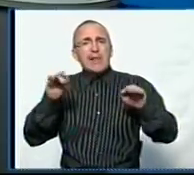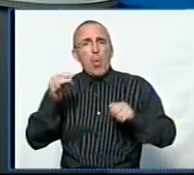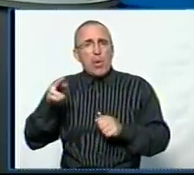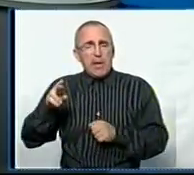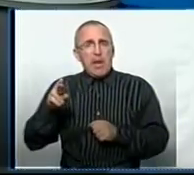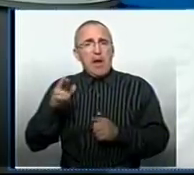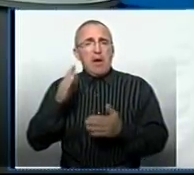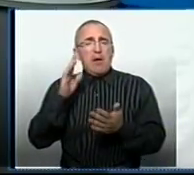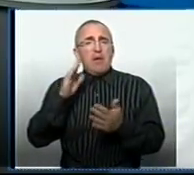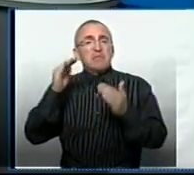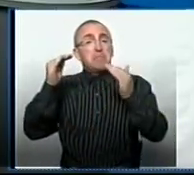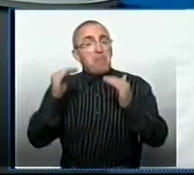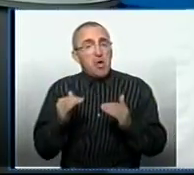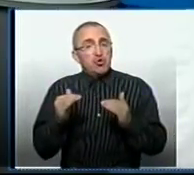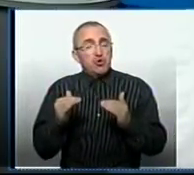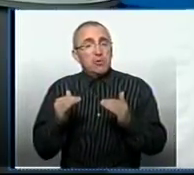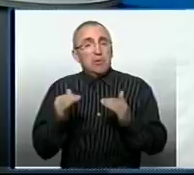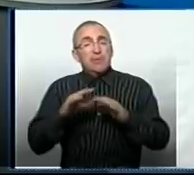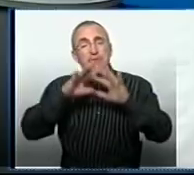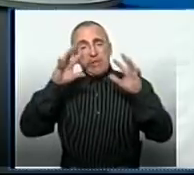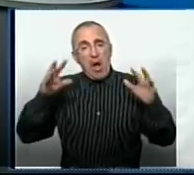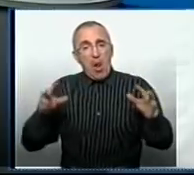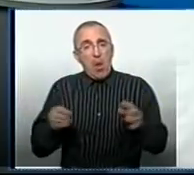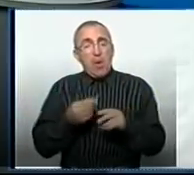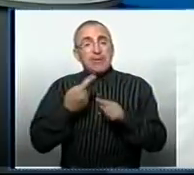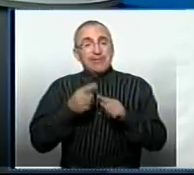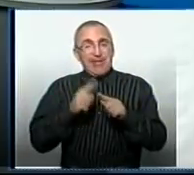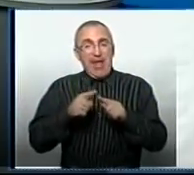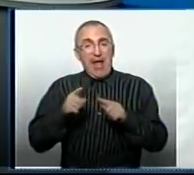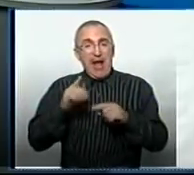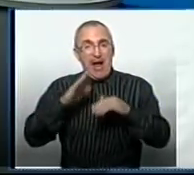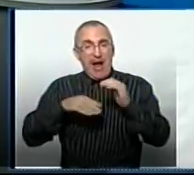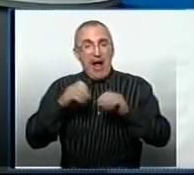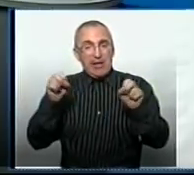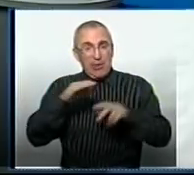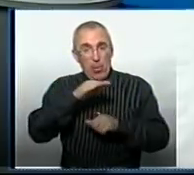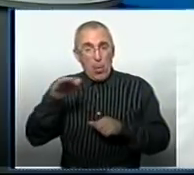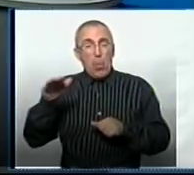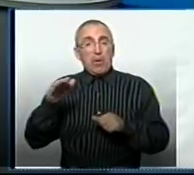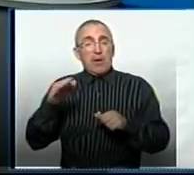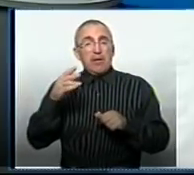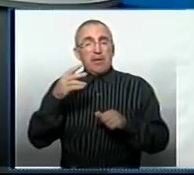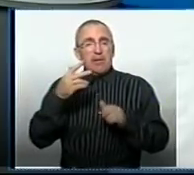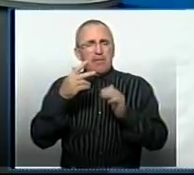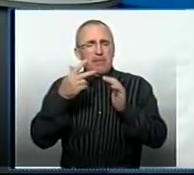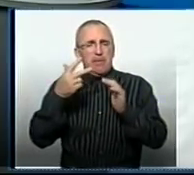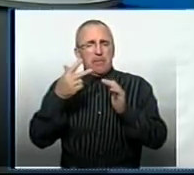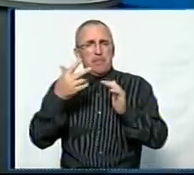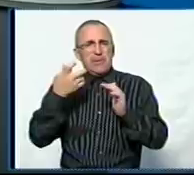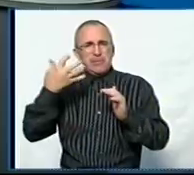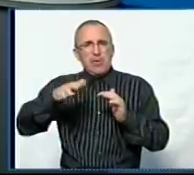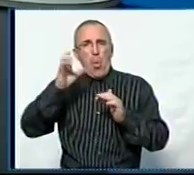У нас відбулося зменшення загалом цієї категорії на 350 осіб протягом цього року.